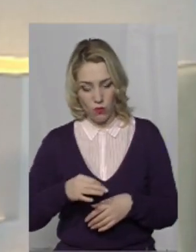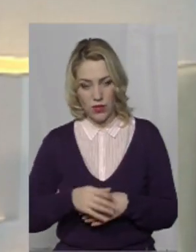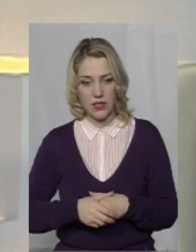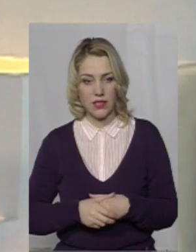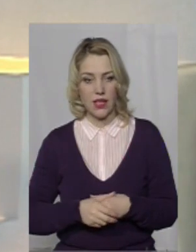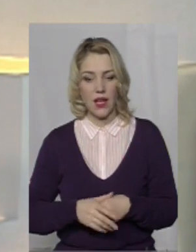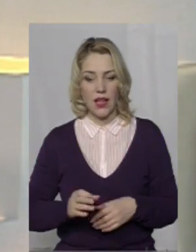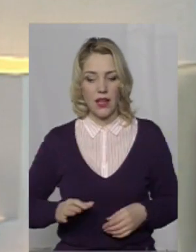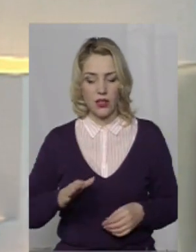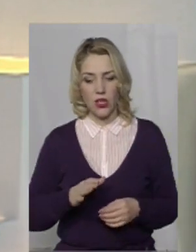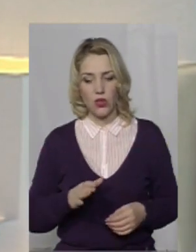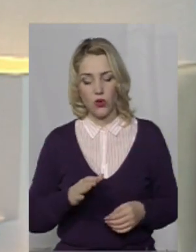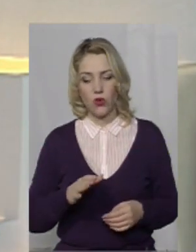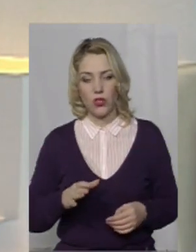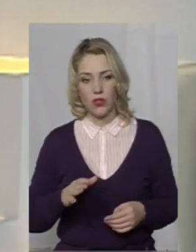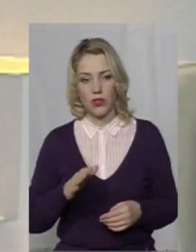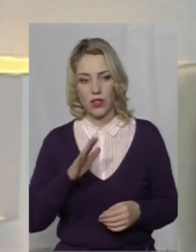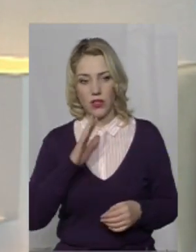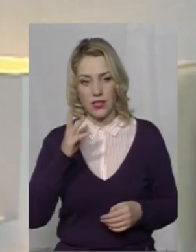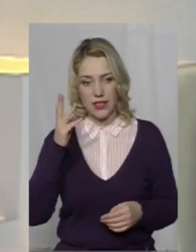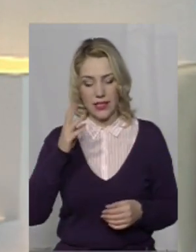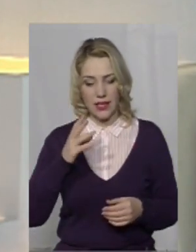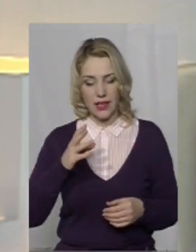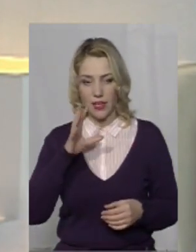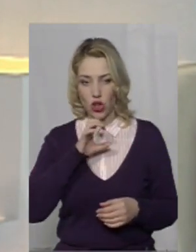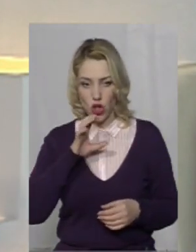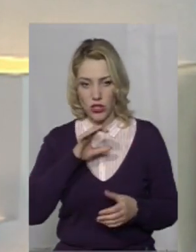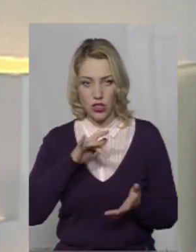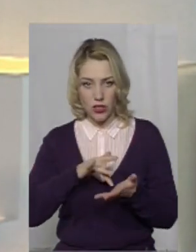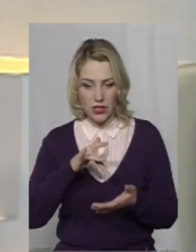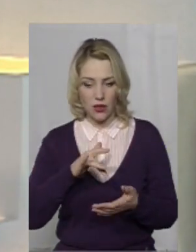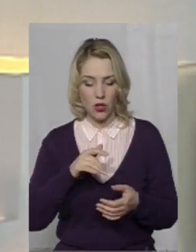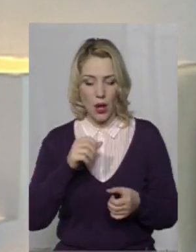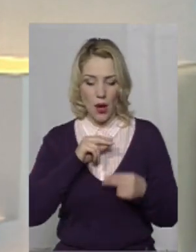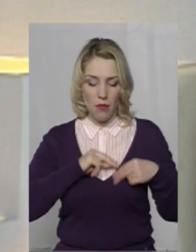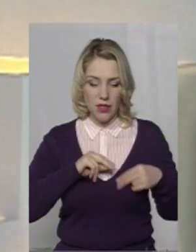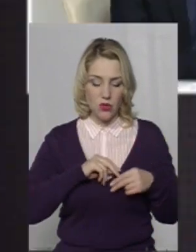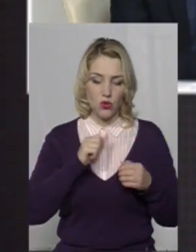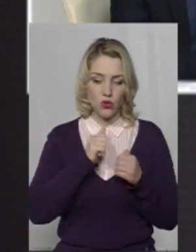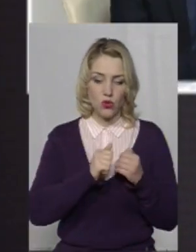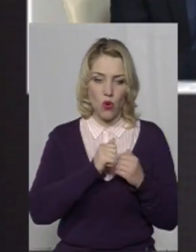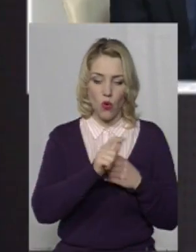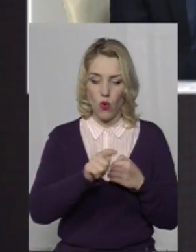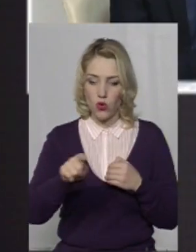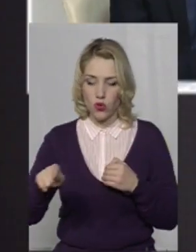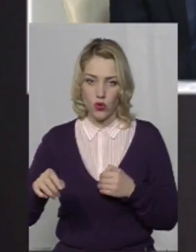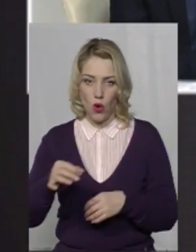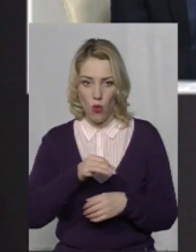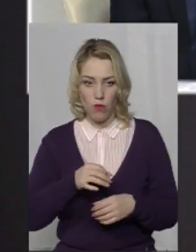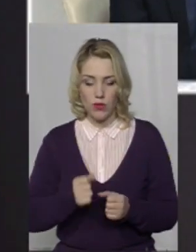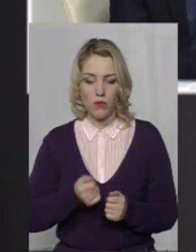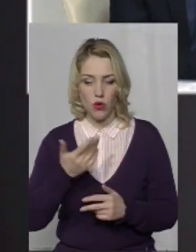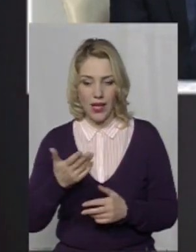нашого кінологічного центру, працюють з кожної області по декілька